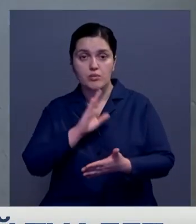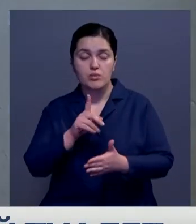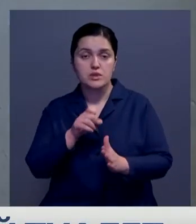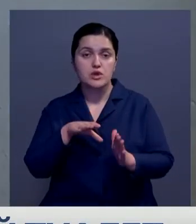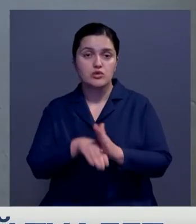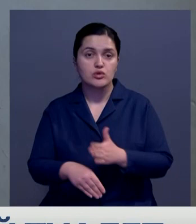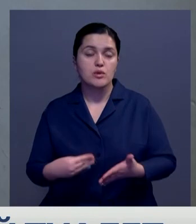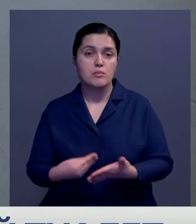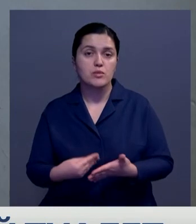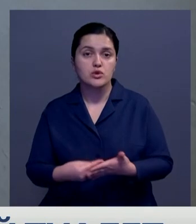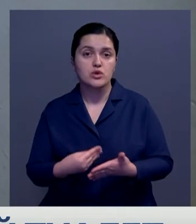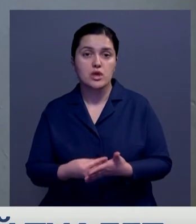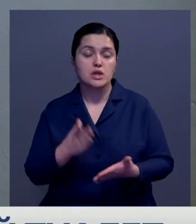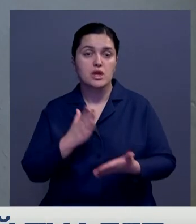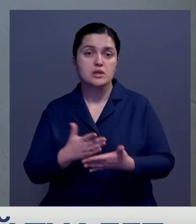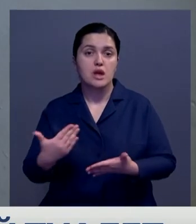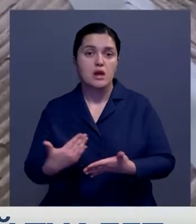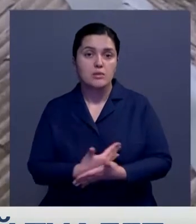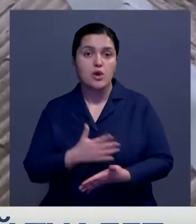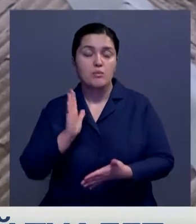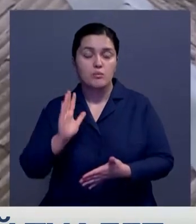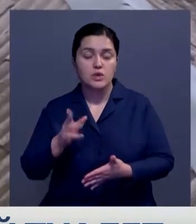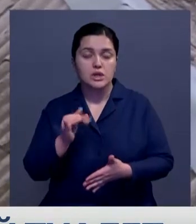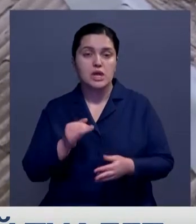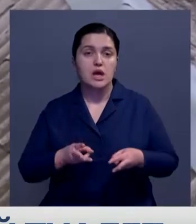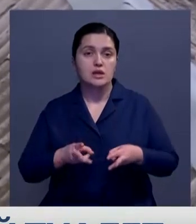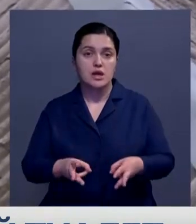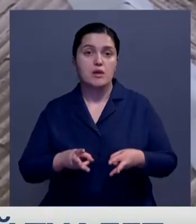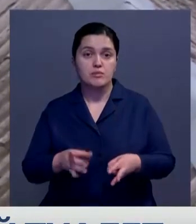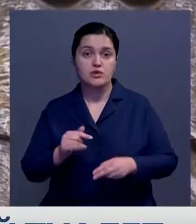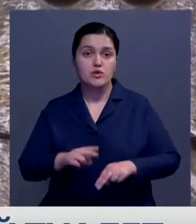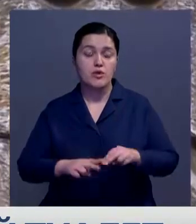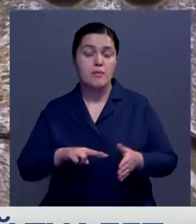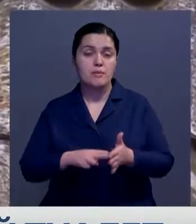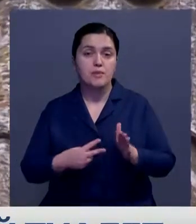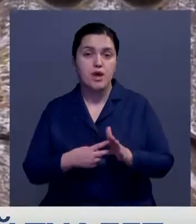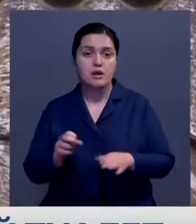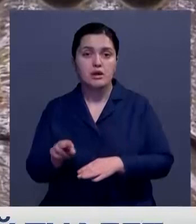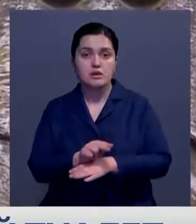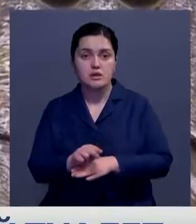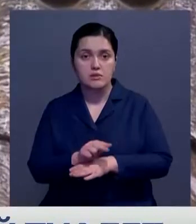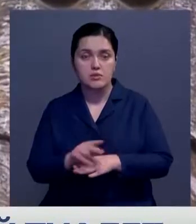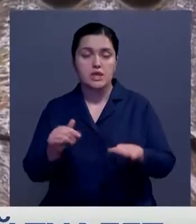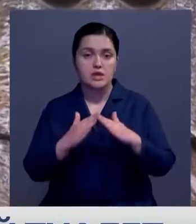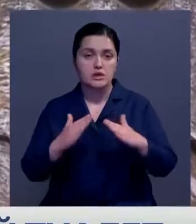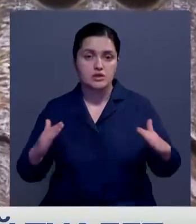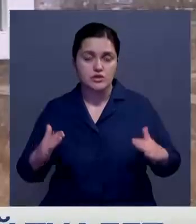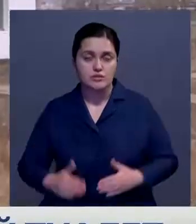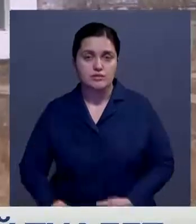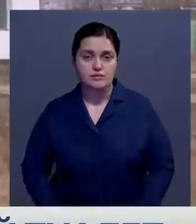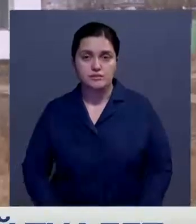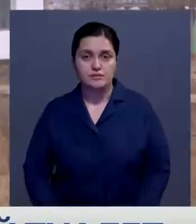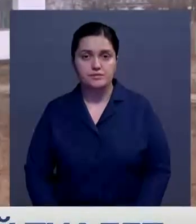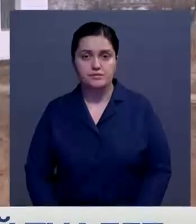за счет бюджета. Кроме санузла, обновят и отопление. Ну а жители теперь строят планы, как отремонтировать и крышу. Илана Чаус,